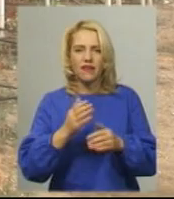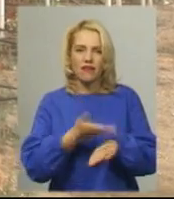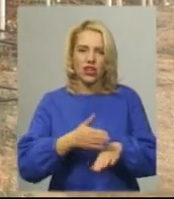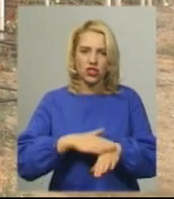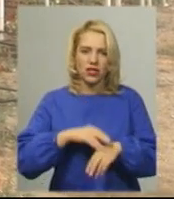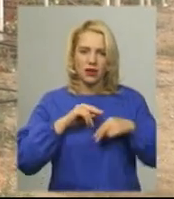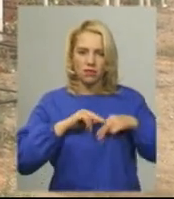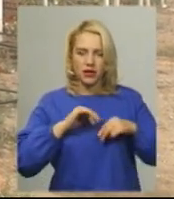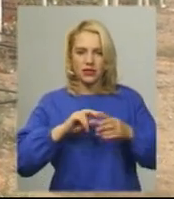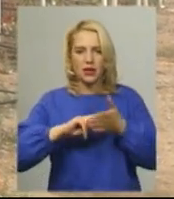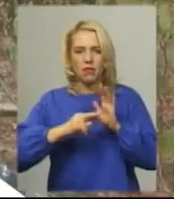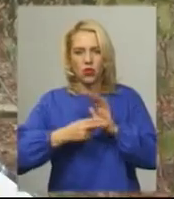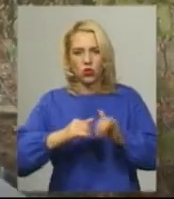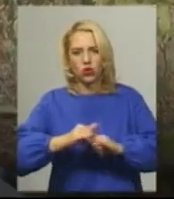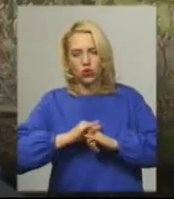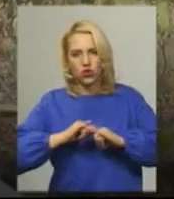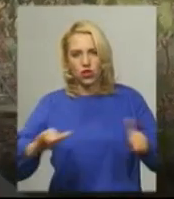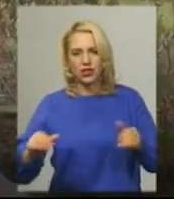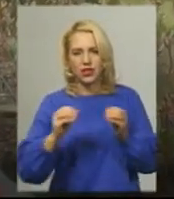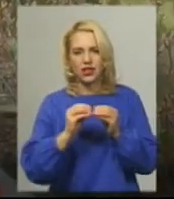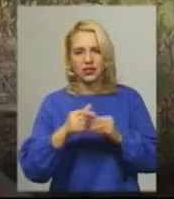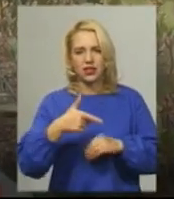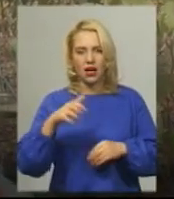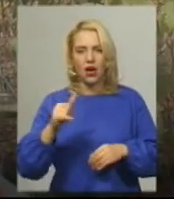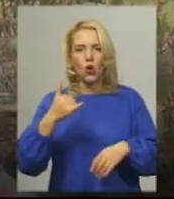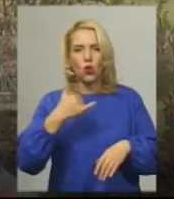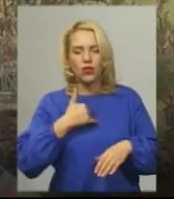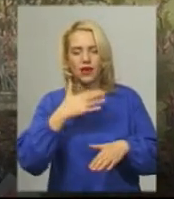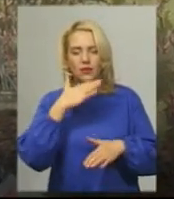площі винограду до 10 гектарів. У нас багато сонячних днів,